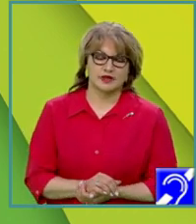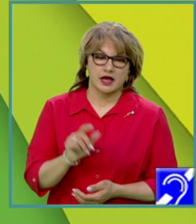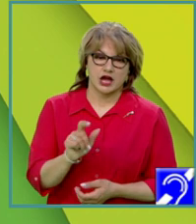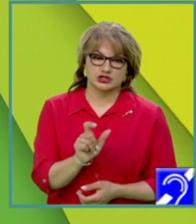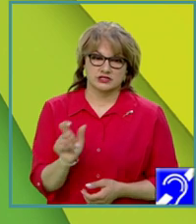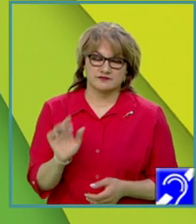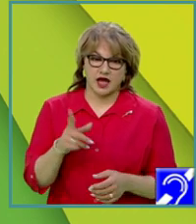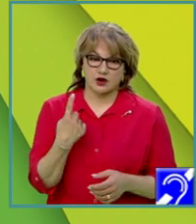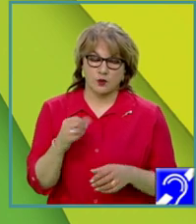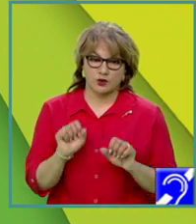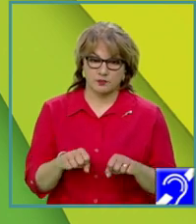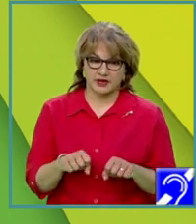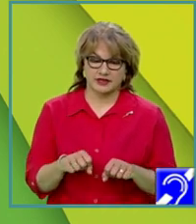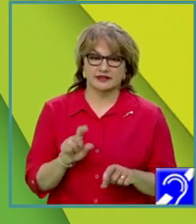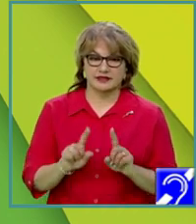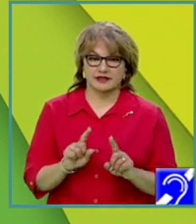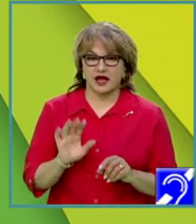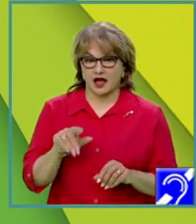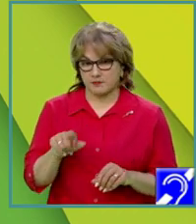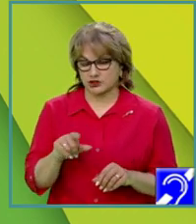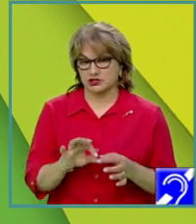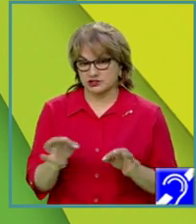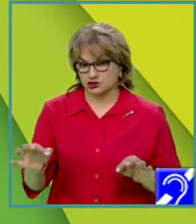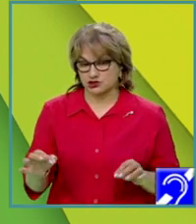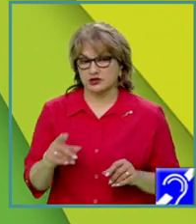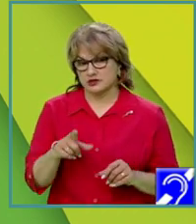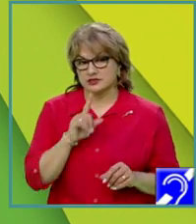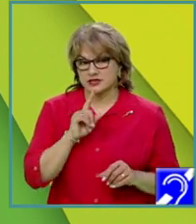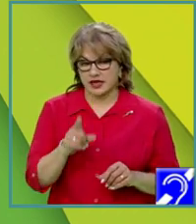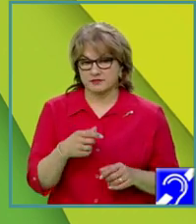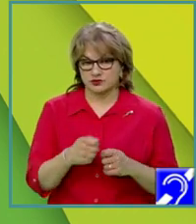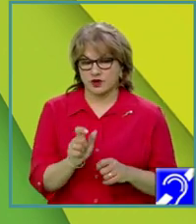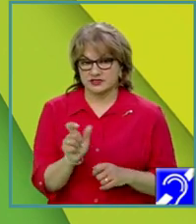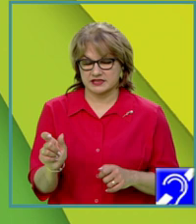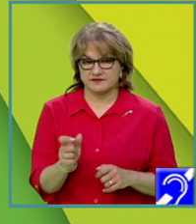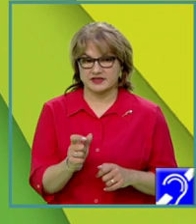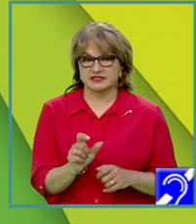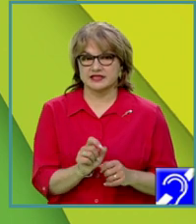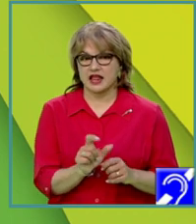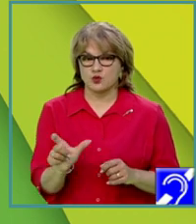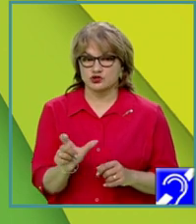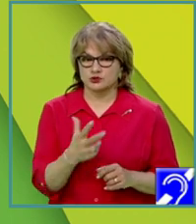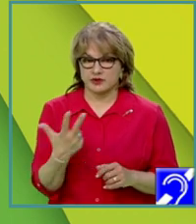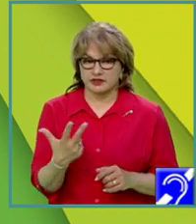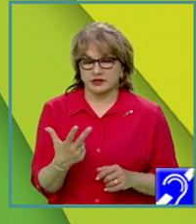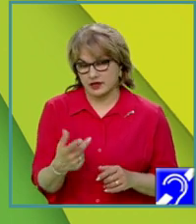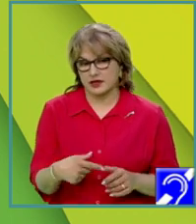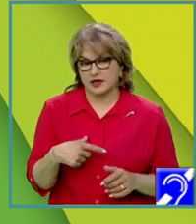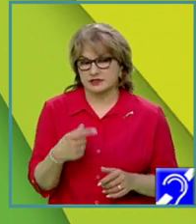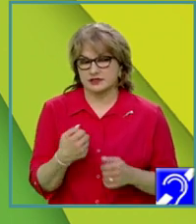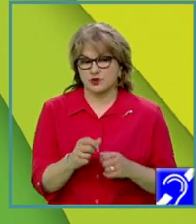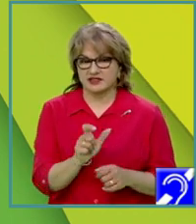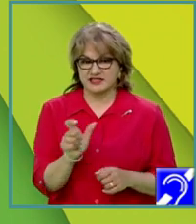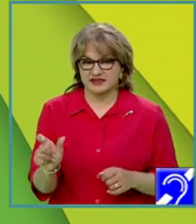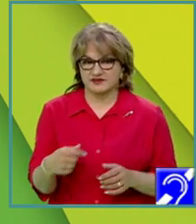anumită proprietate. Dacă am acest șir, atunci toate secvențele de lungime 3 sunt secvențele pe care eu le-am prezentat.